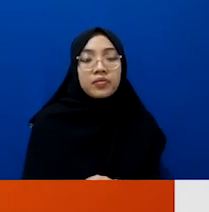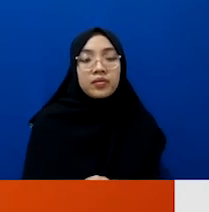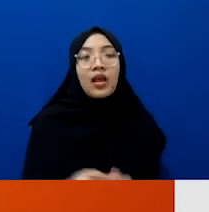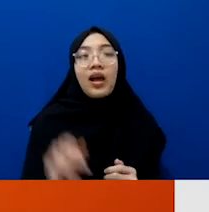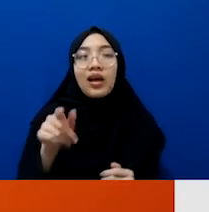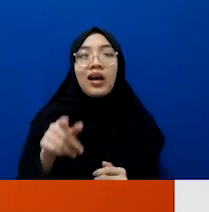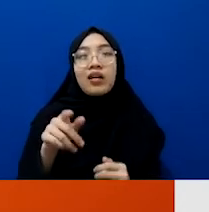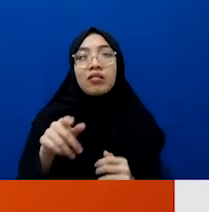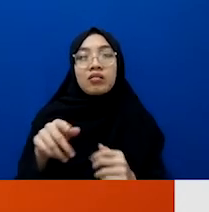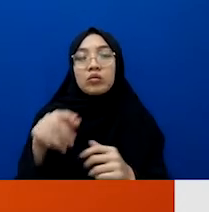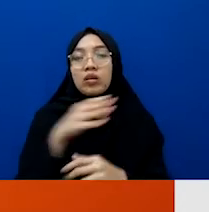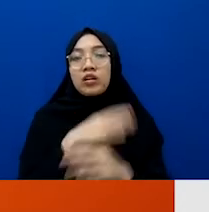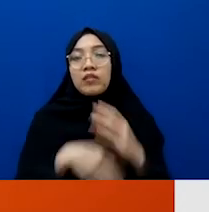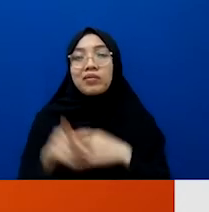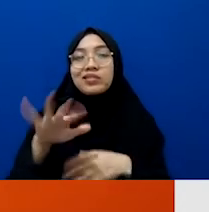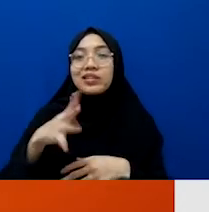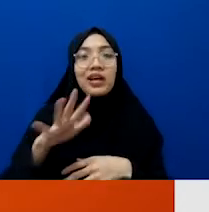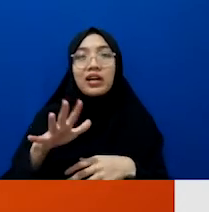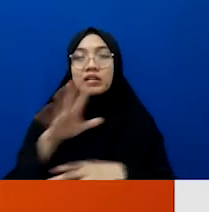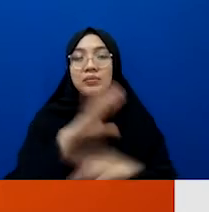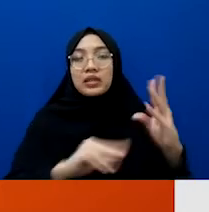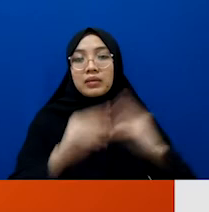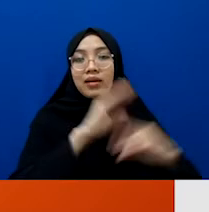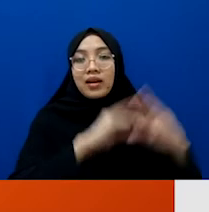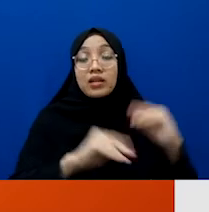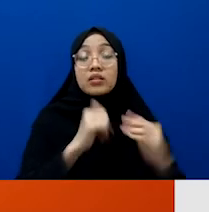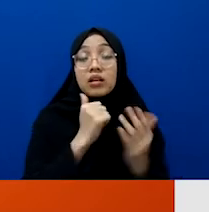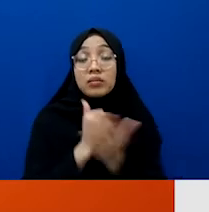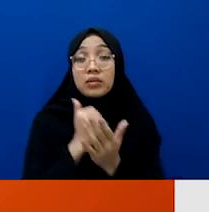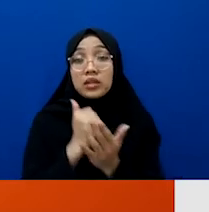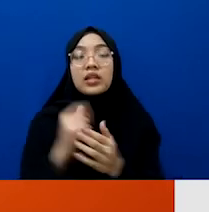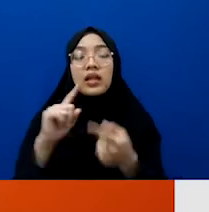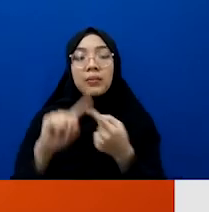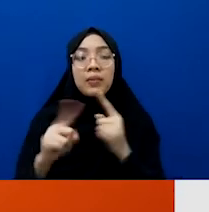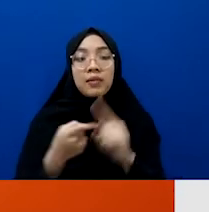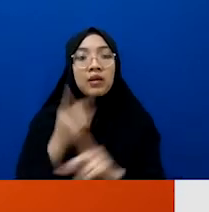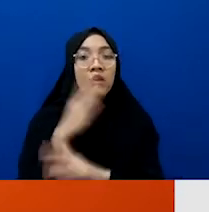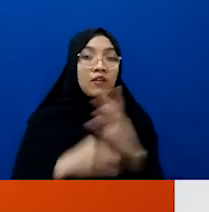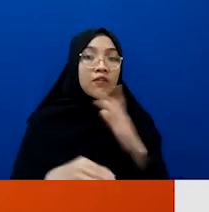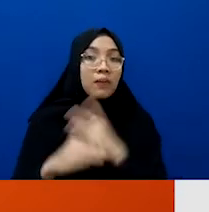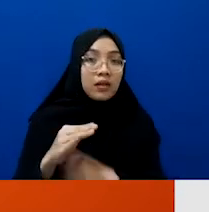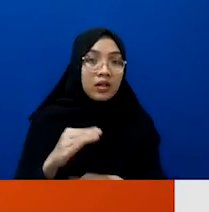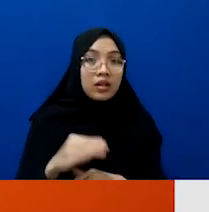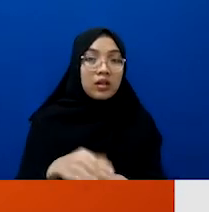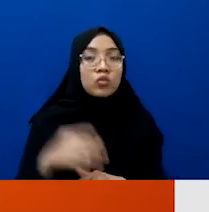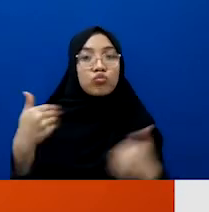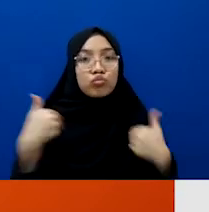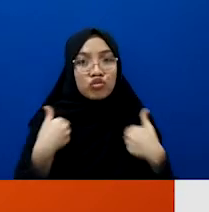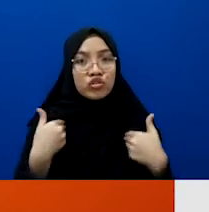sekali untuk diliput. Karena padahal di satu sisi teman-teman defable ini punya